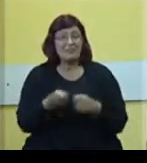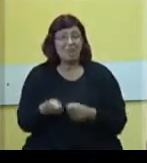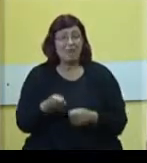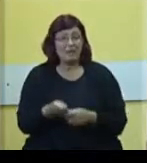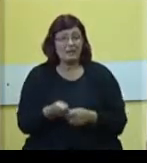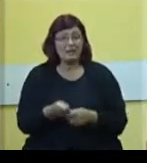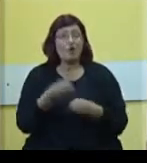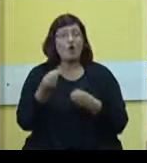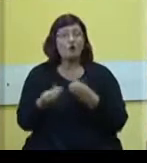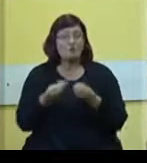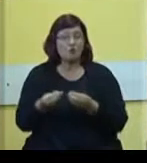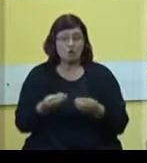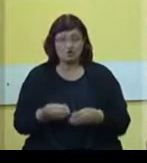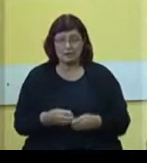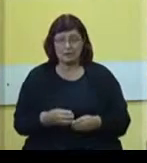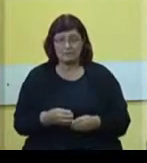obrazloženja.